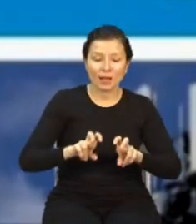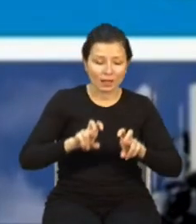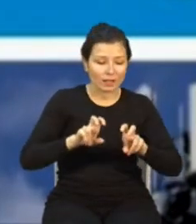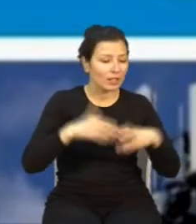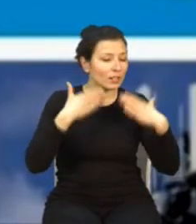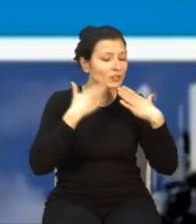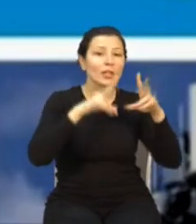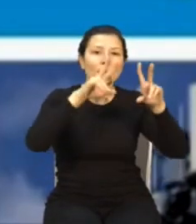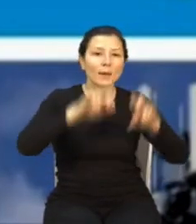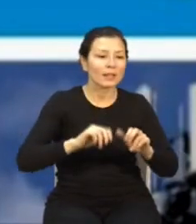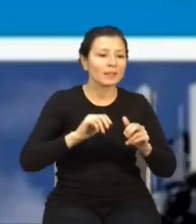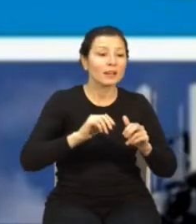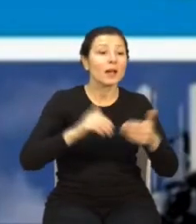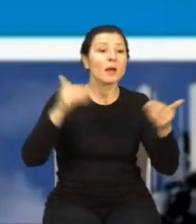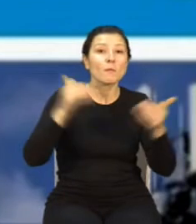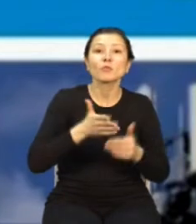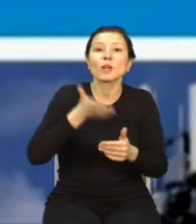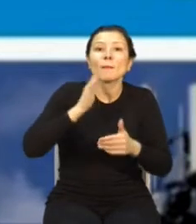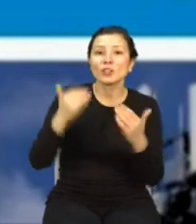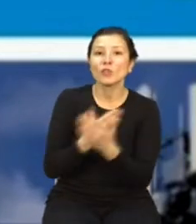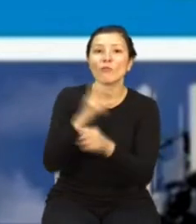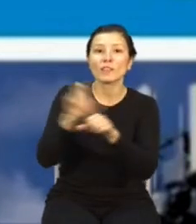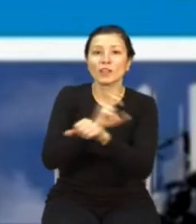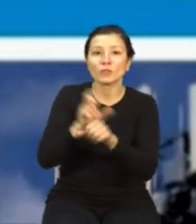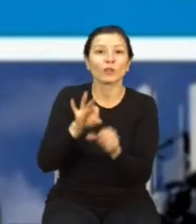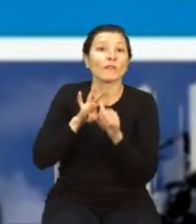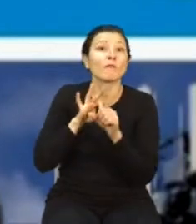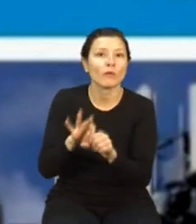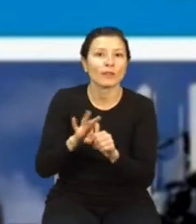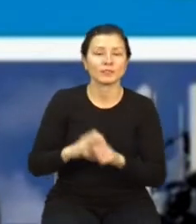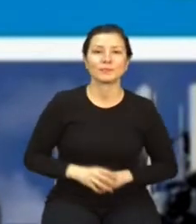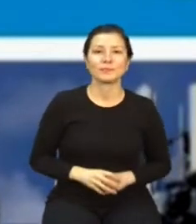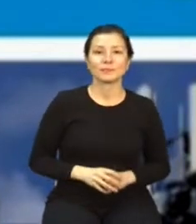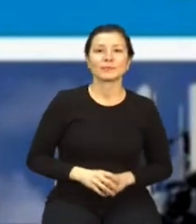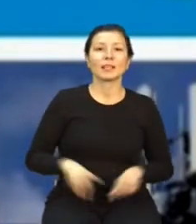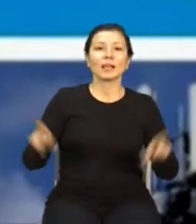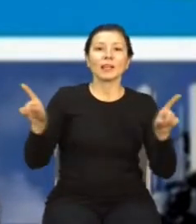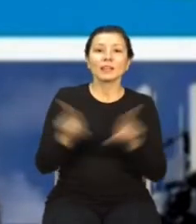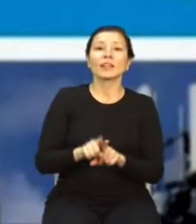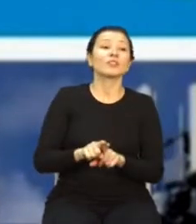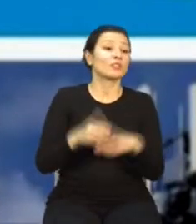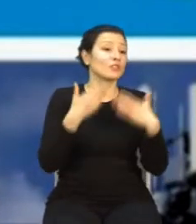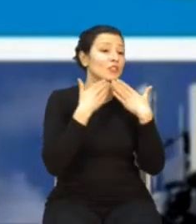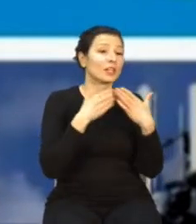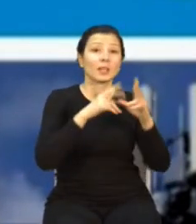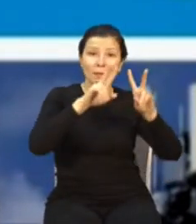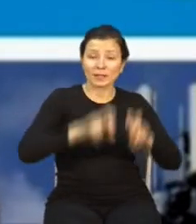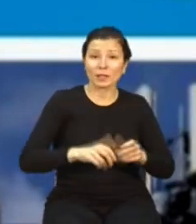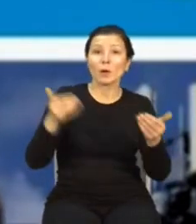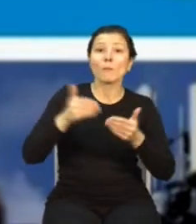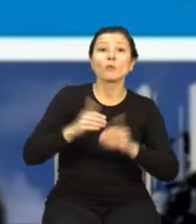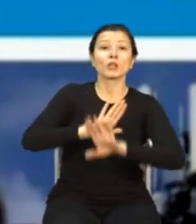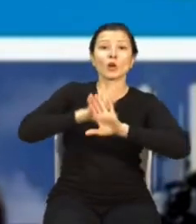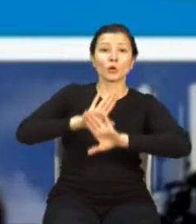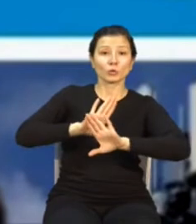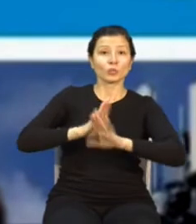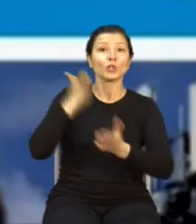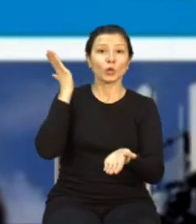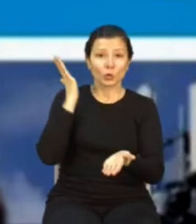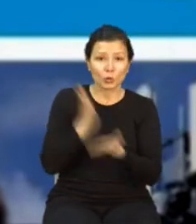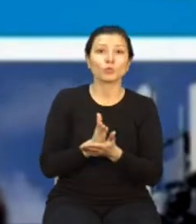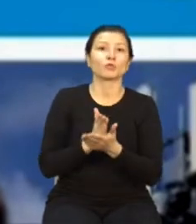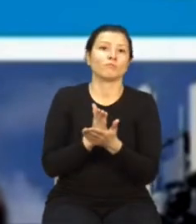nowe technologie, ale też pozwolą chronić już istniejące technologie. Szanowni Państwo,